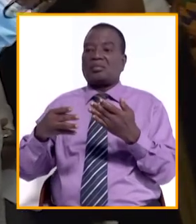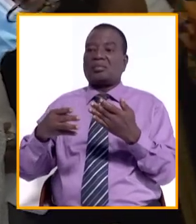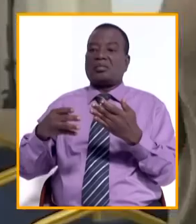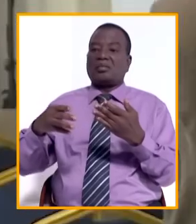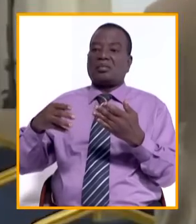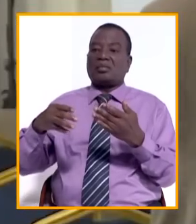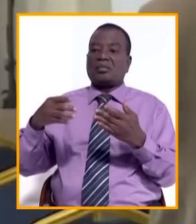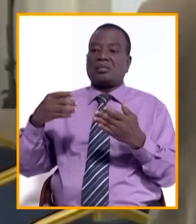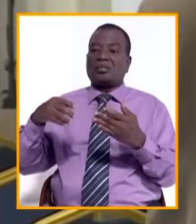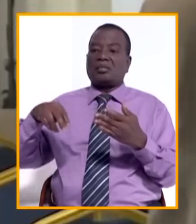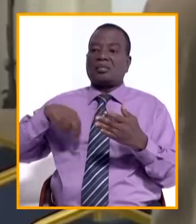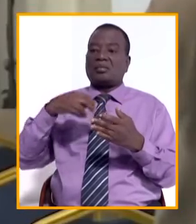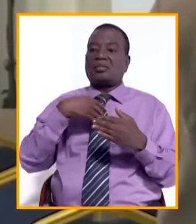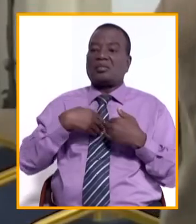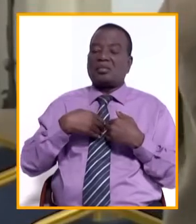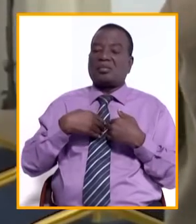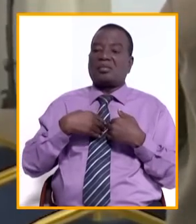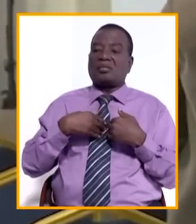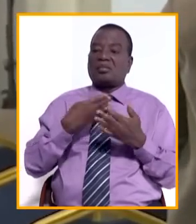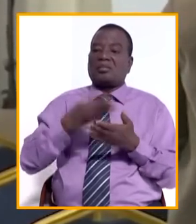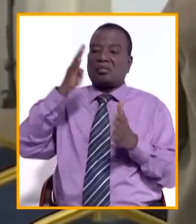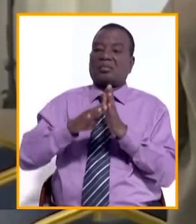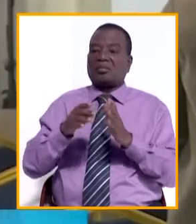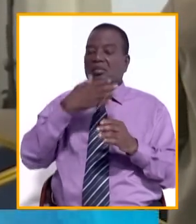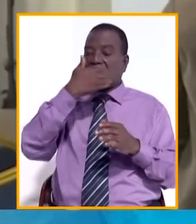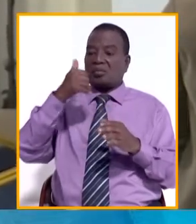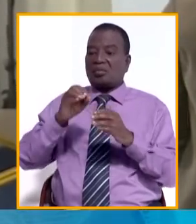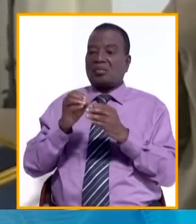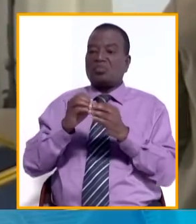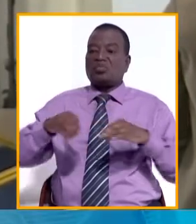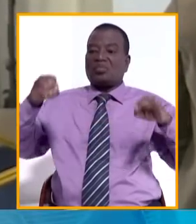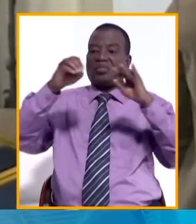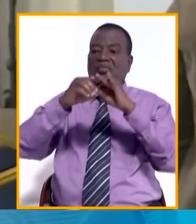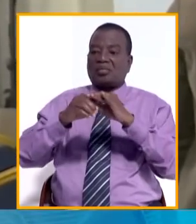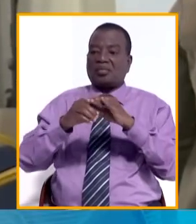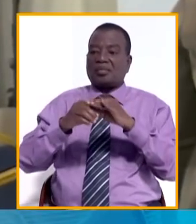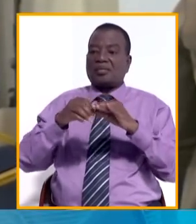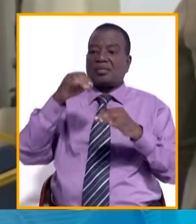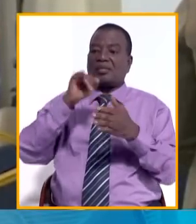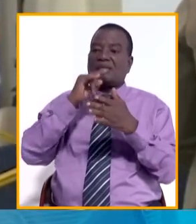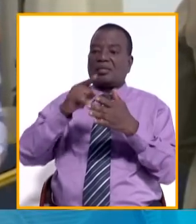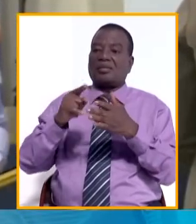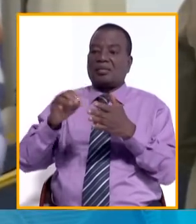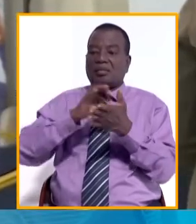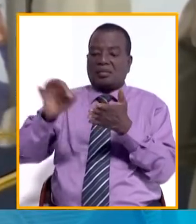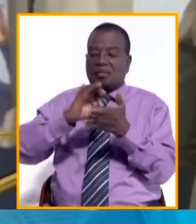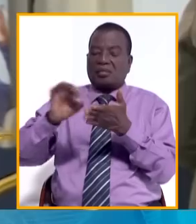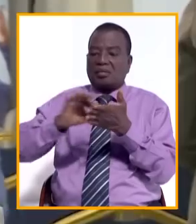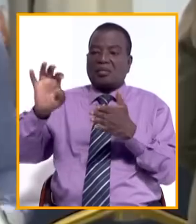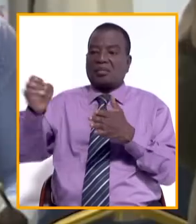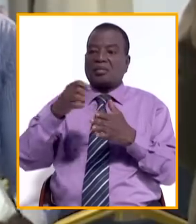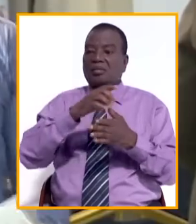donc, pour prétendre avoir un financement, il faut mieux s'organiser, il se structurer. L'une des solutions,'est de tenir une comptabilité vraie